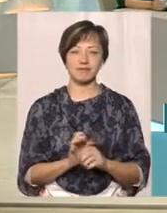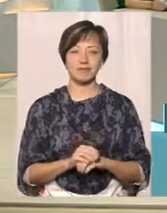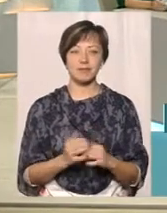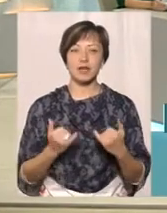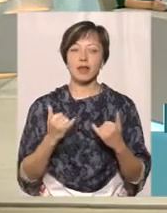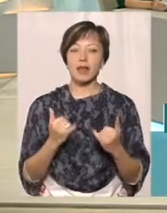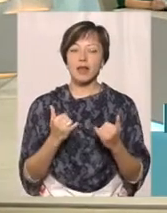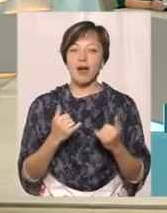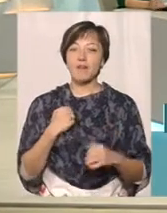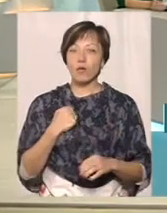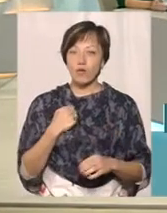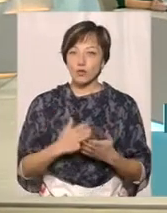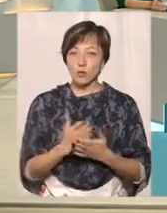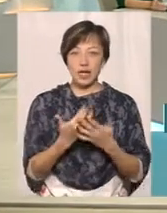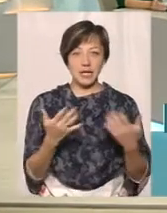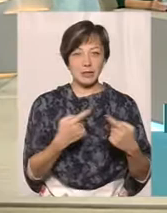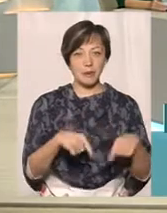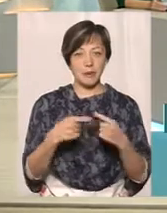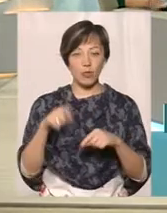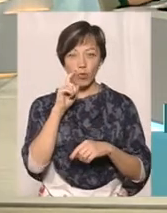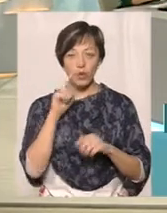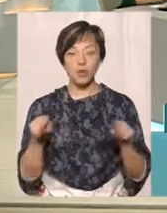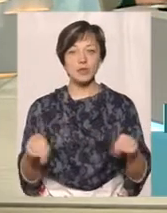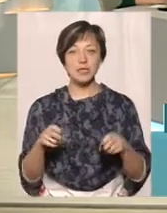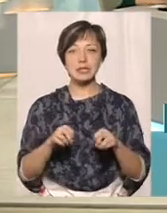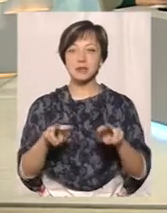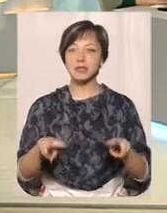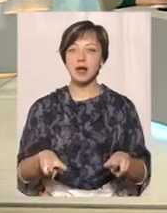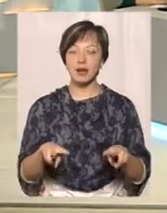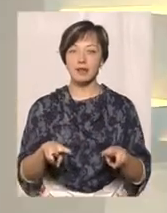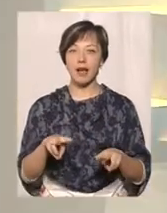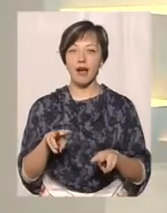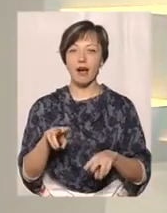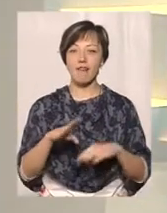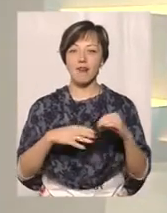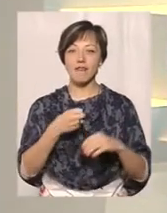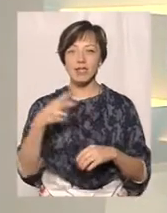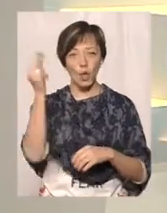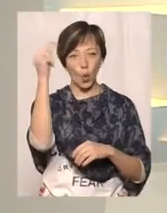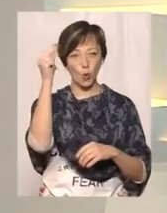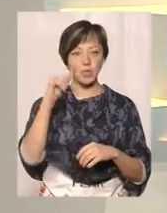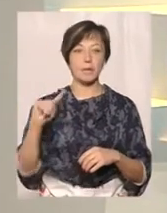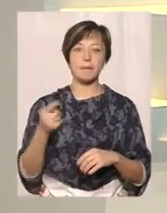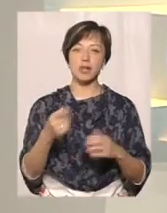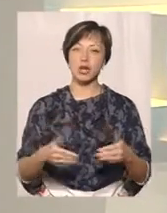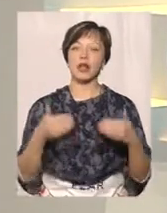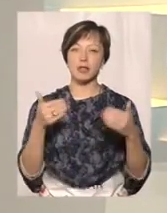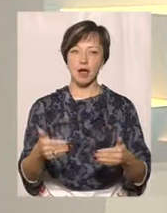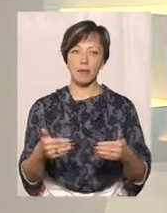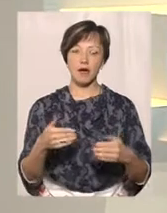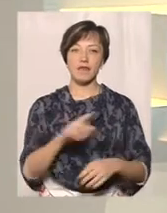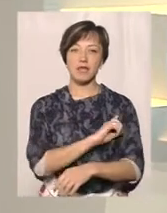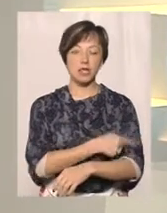Для військовослужбовців різних підрозділів в Україні організовано спеціальні кваліфікаційні курси. Перший етап яких, а це